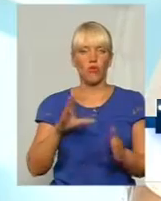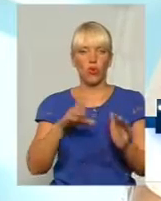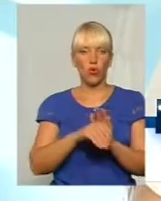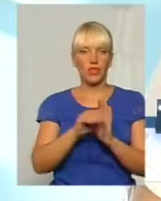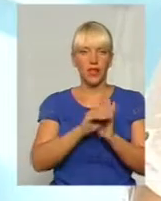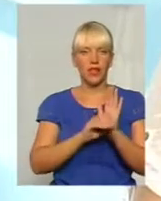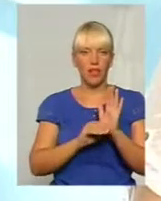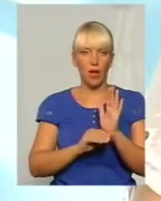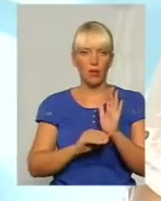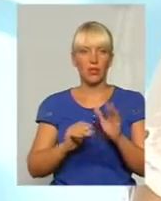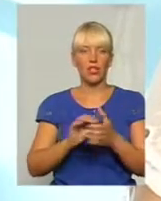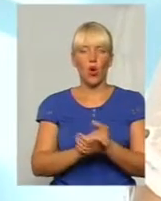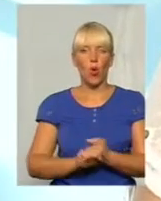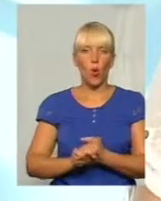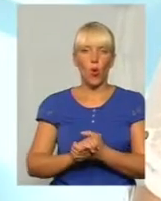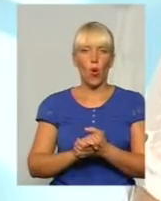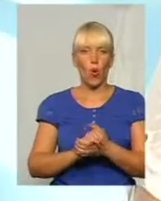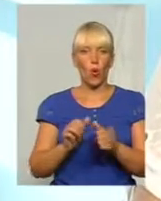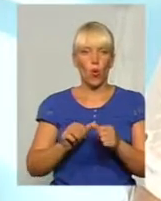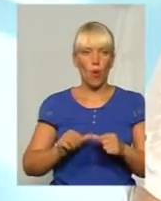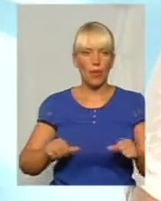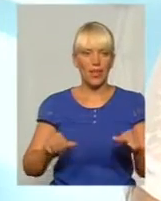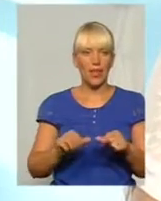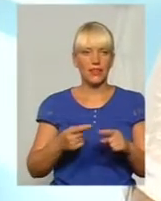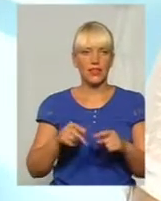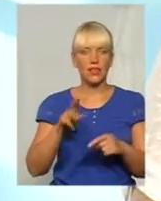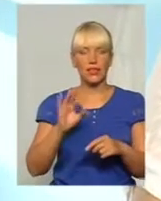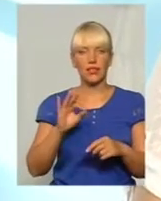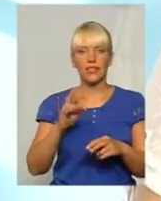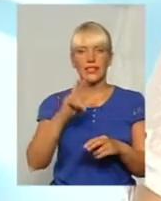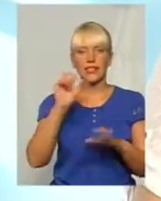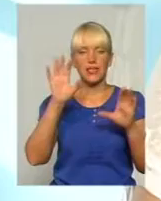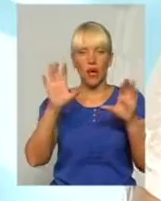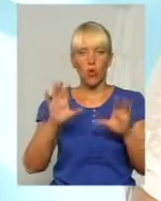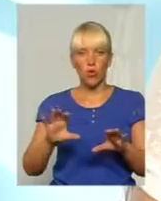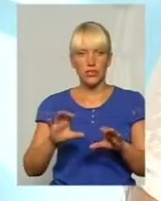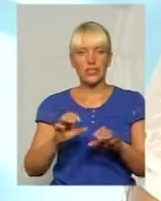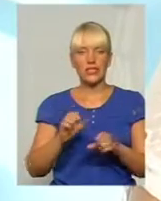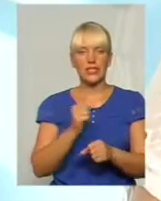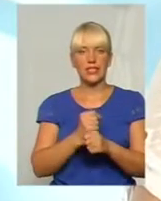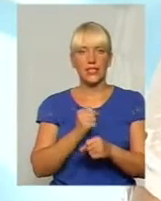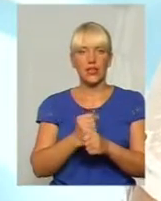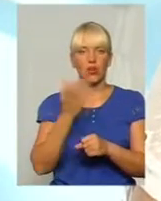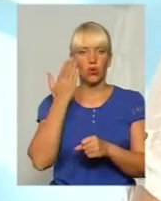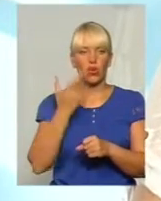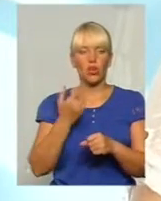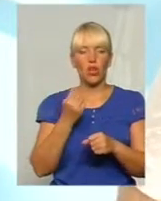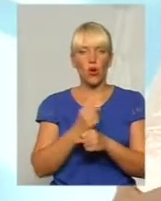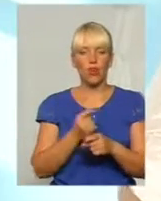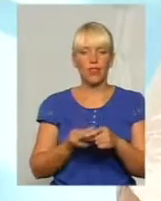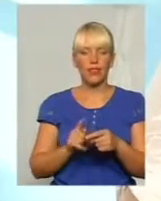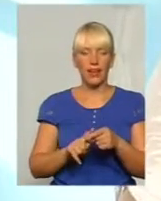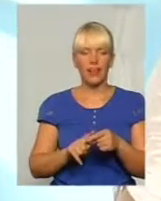повинні начебто стежити за регламентом, ну, власне кажучи, за законністю депутатських дій взагалі, коли вони роблять такі речі, це